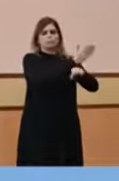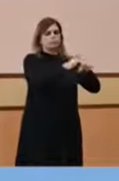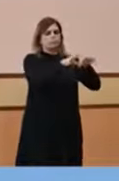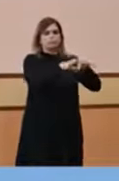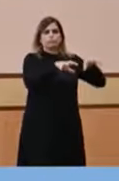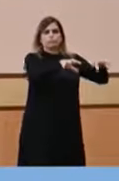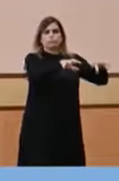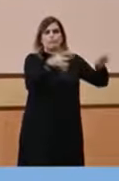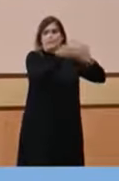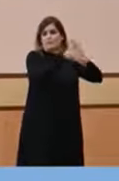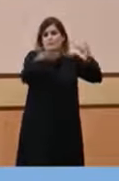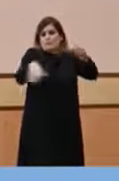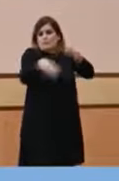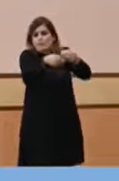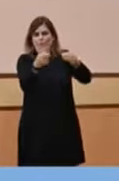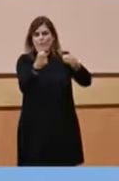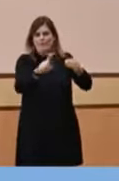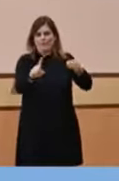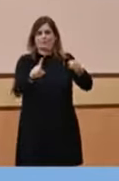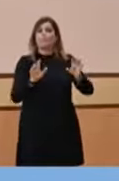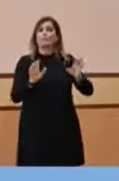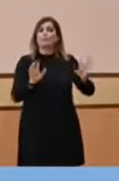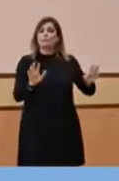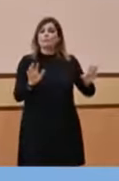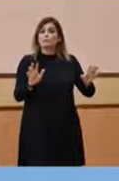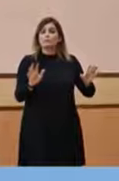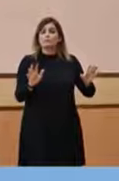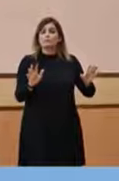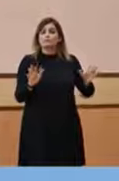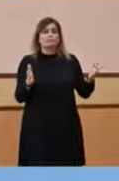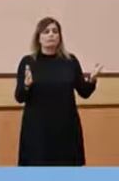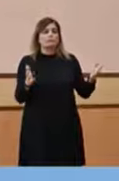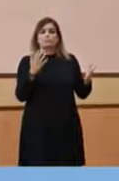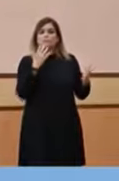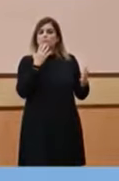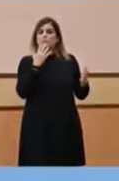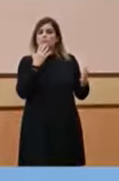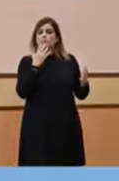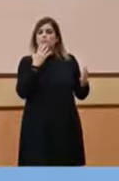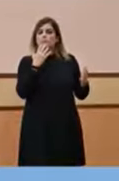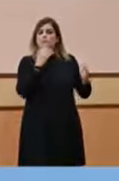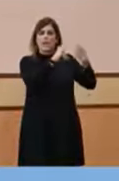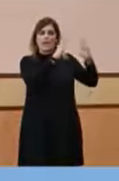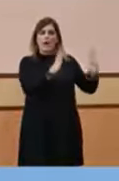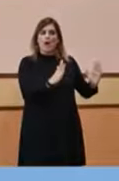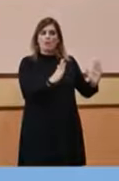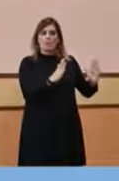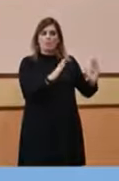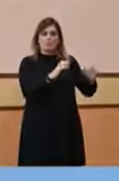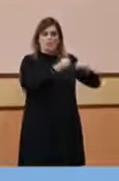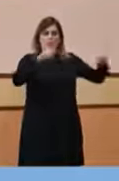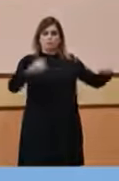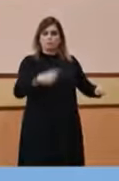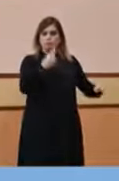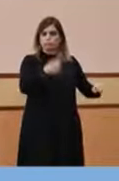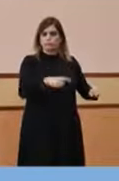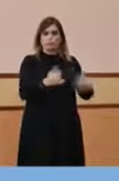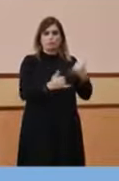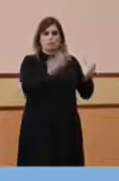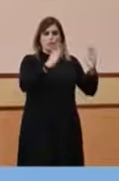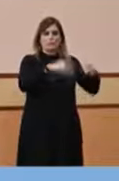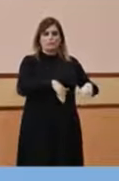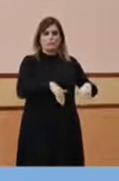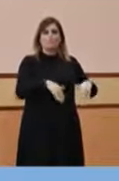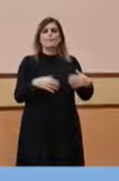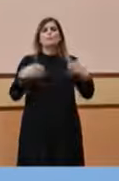hi haurà aquesta necessitat, però allò on s'ha pogut localitzar, així ens ho tenim concretat. Són centres cívics,